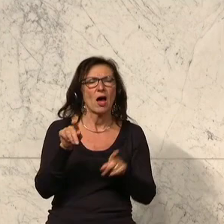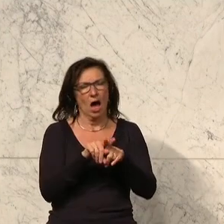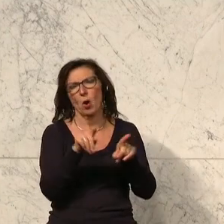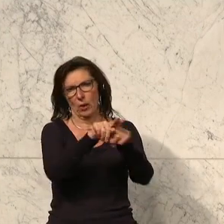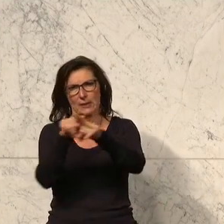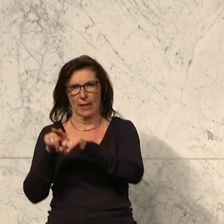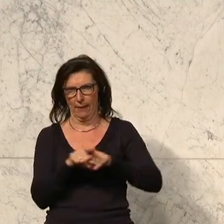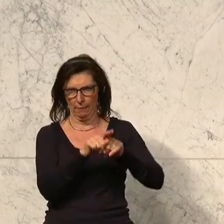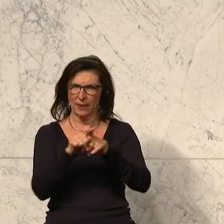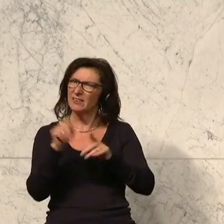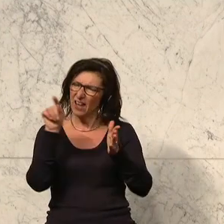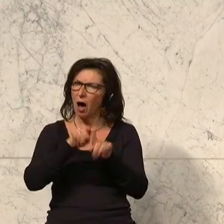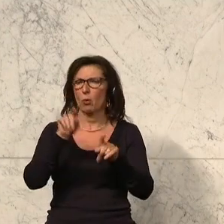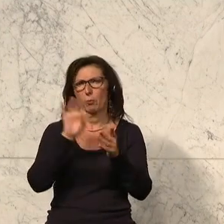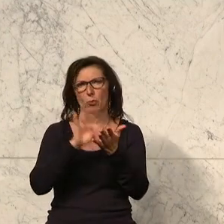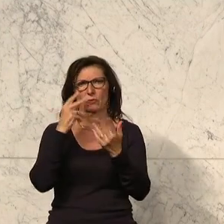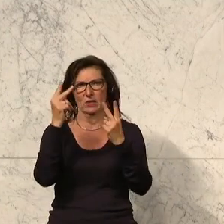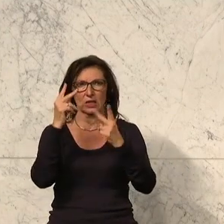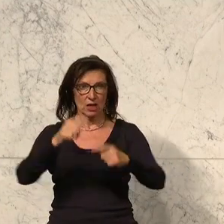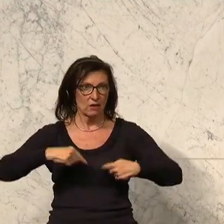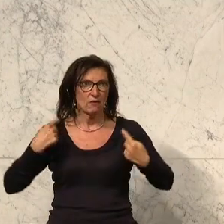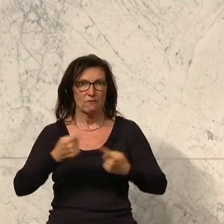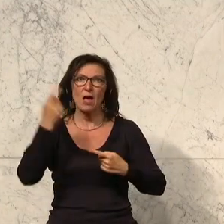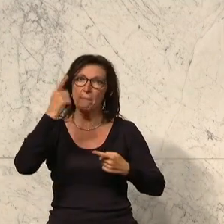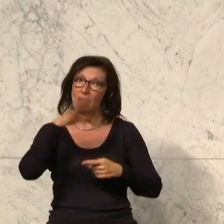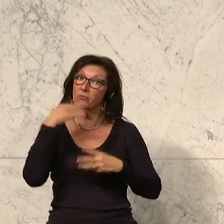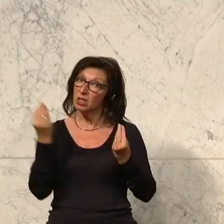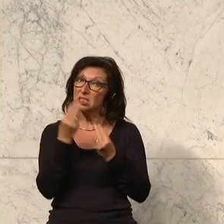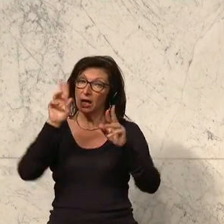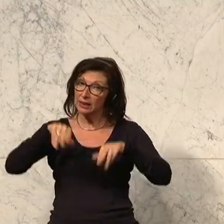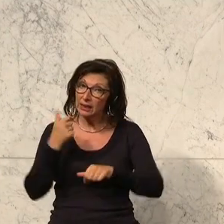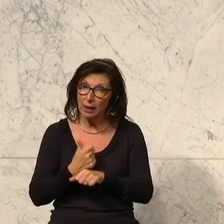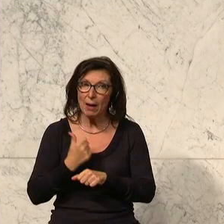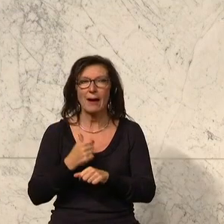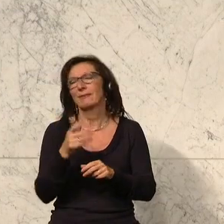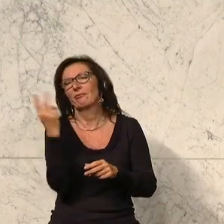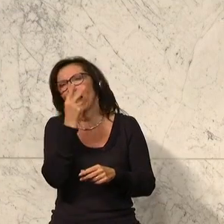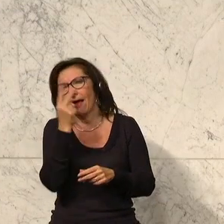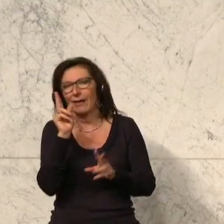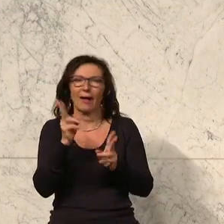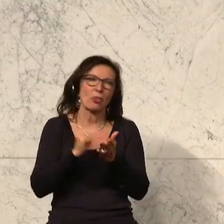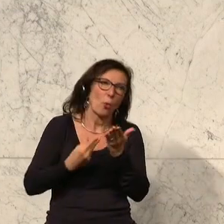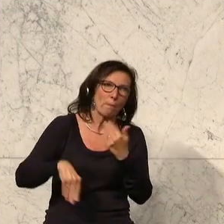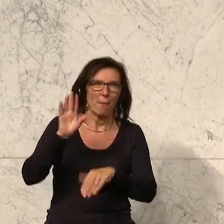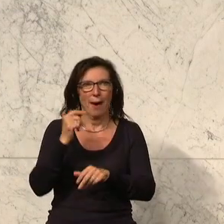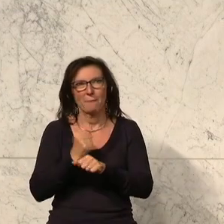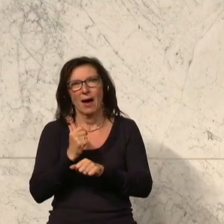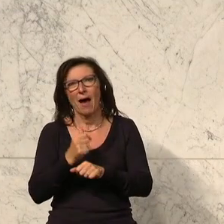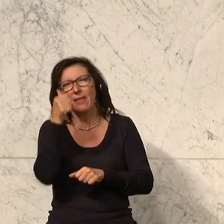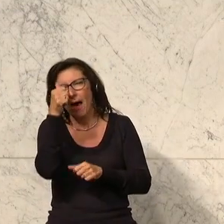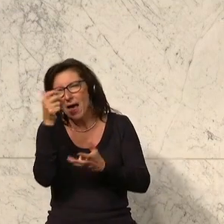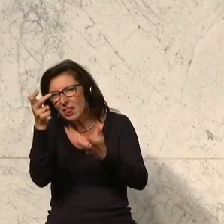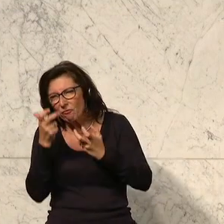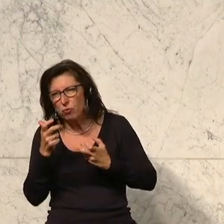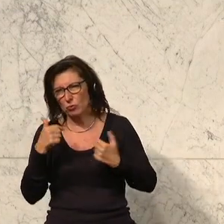Punkt. Das heißt, prinzipiell finden wir, da ist vieles richtig gemacht worden, man kann natürlich immer noch mehr machen. Denn einen Wunsch, ich in